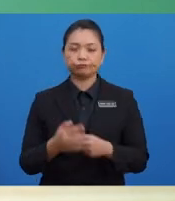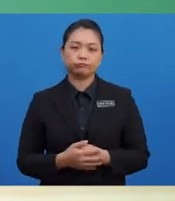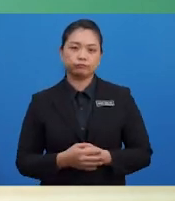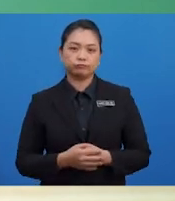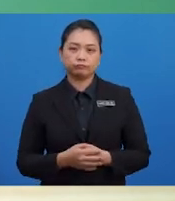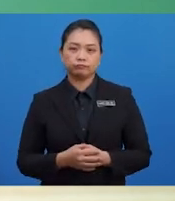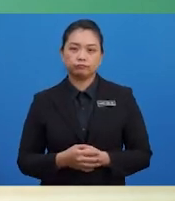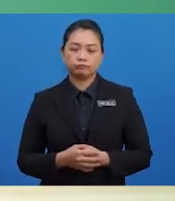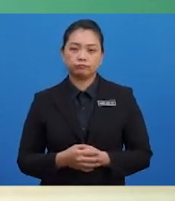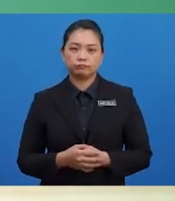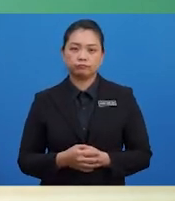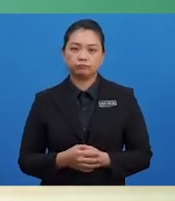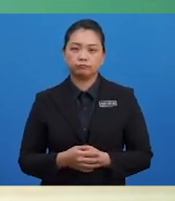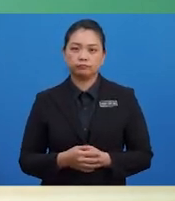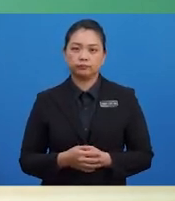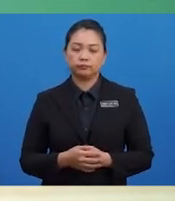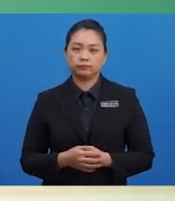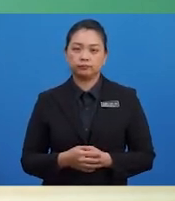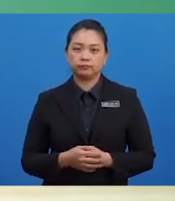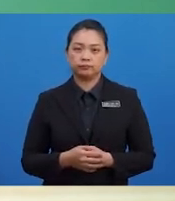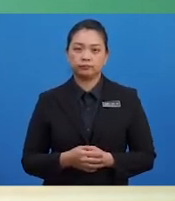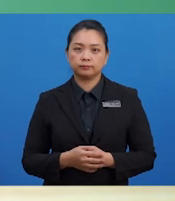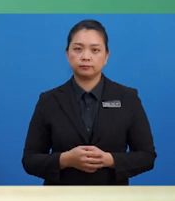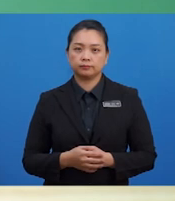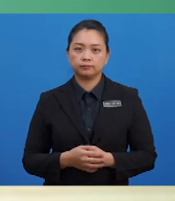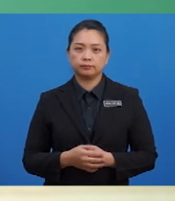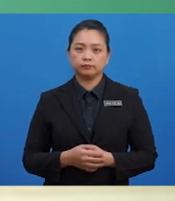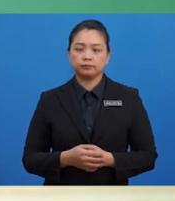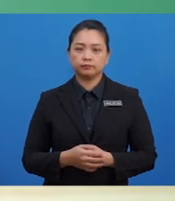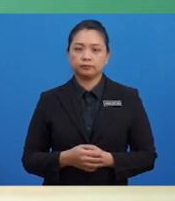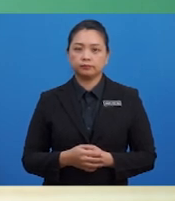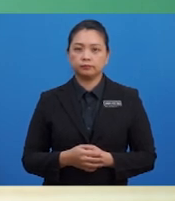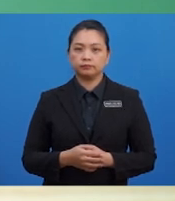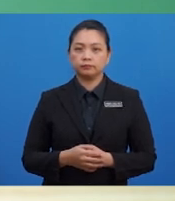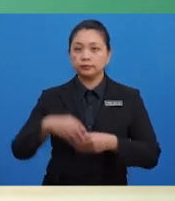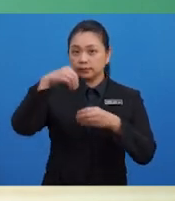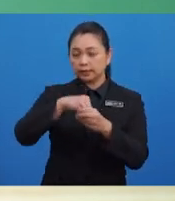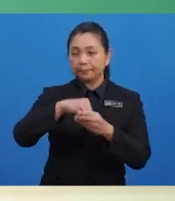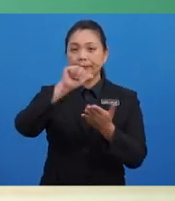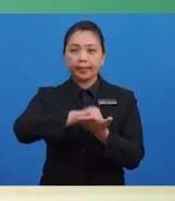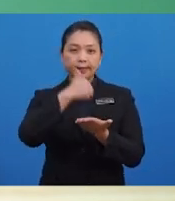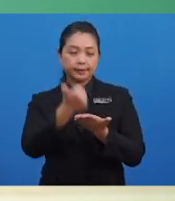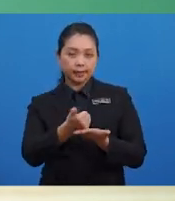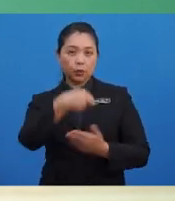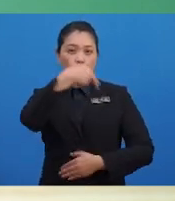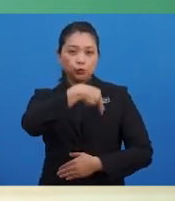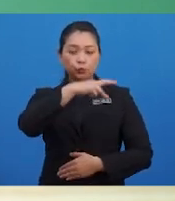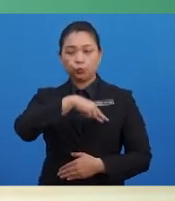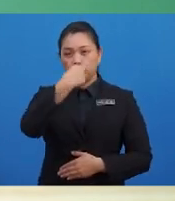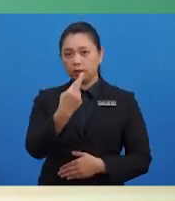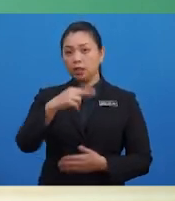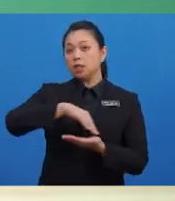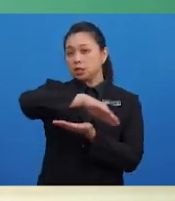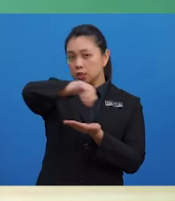ke dalam akaun untung rugi. Dalam akaun untung rugi, semua